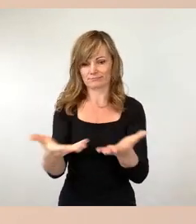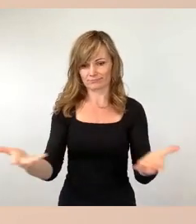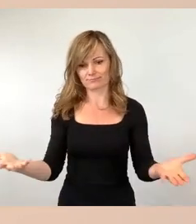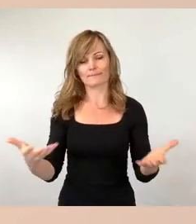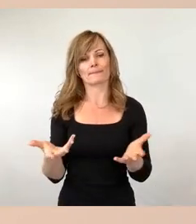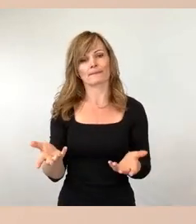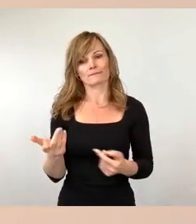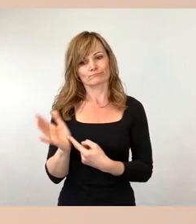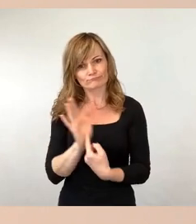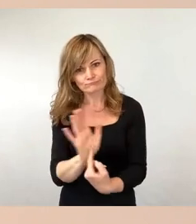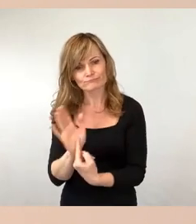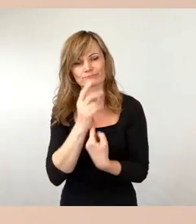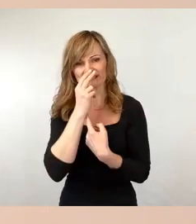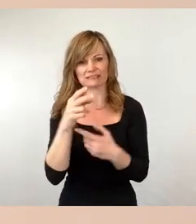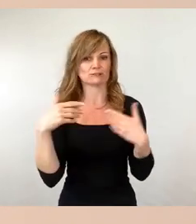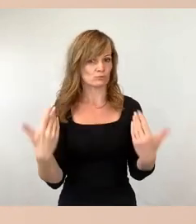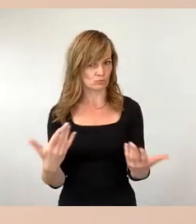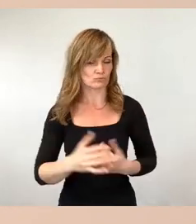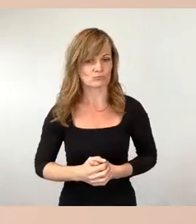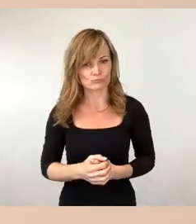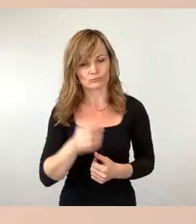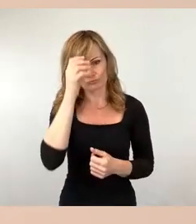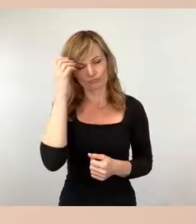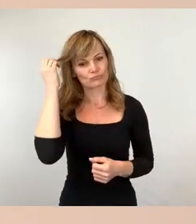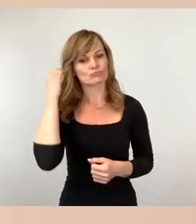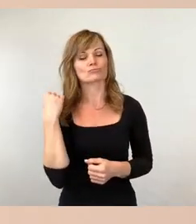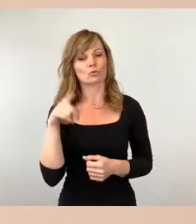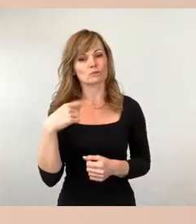und dann diskutiert werden können.